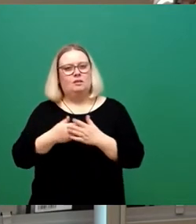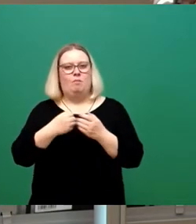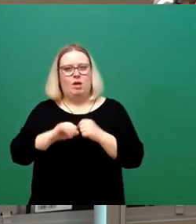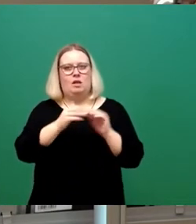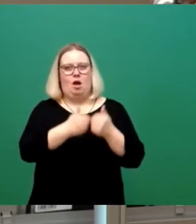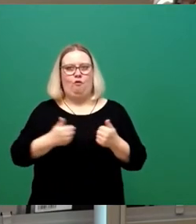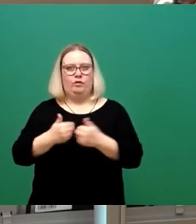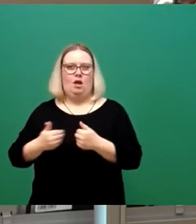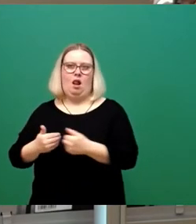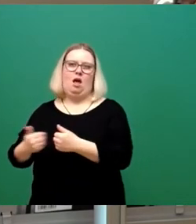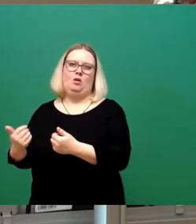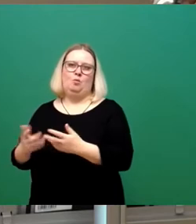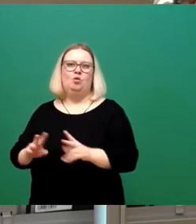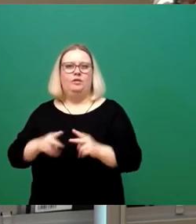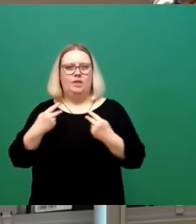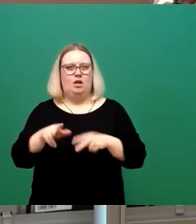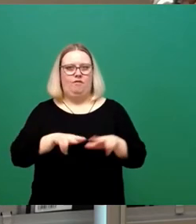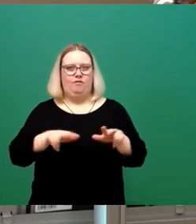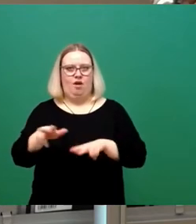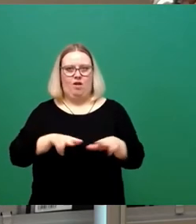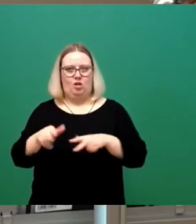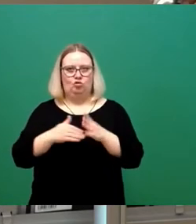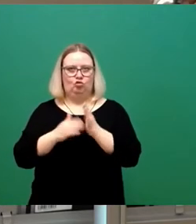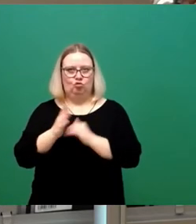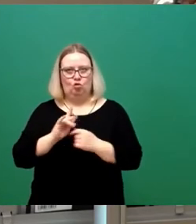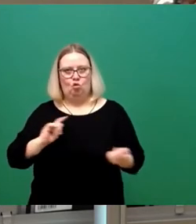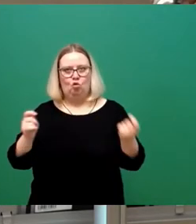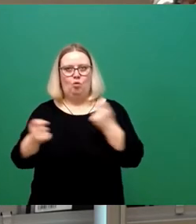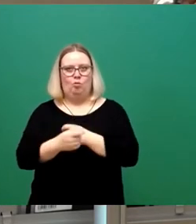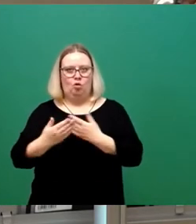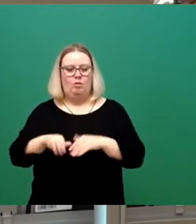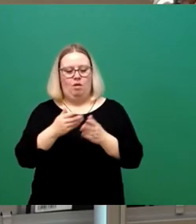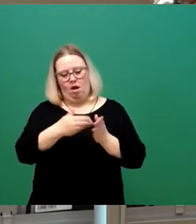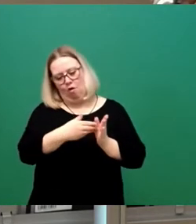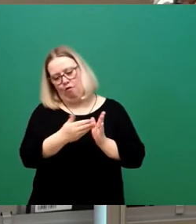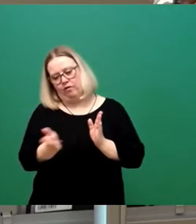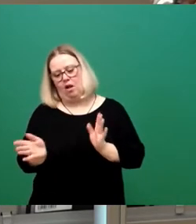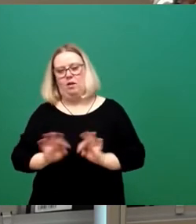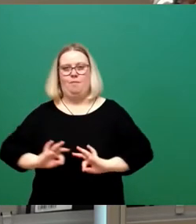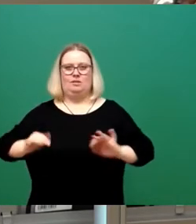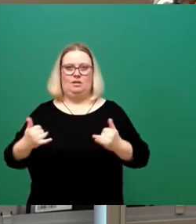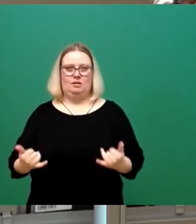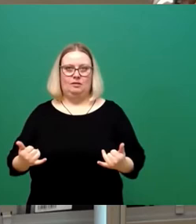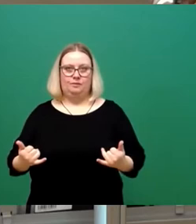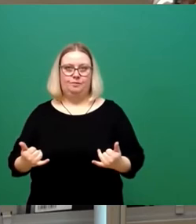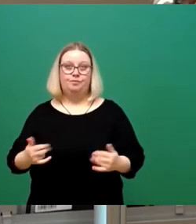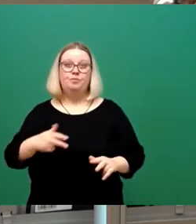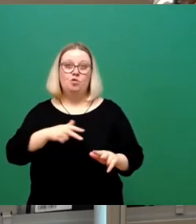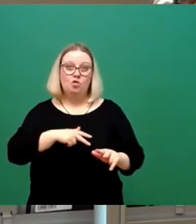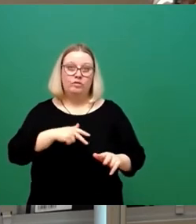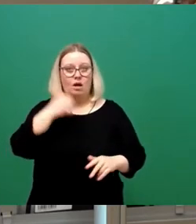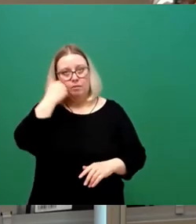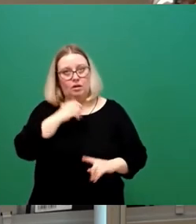ist richtig, die Verwaltungsstruktur jetzt zu hinterfragen und auf mehrere Schultern zu verteilen. Und vergleichen wir eben bitte nicht